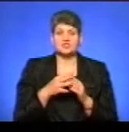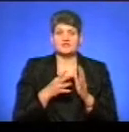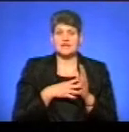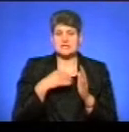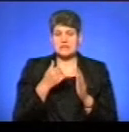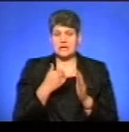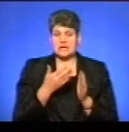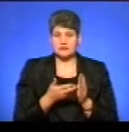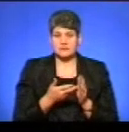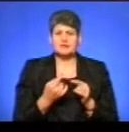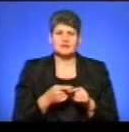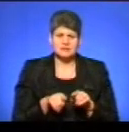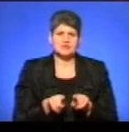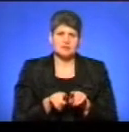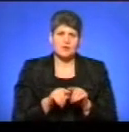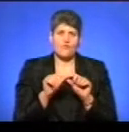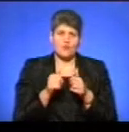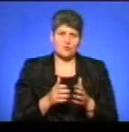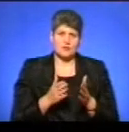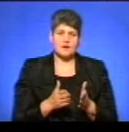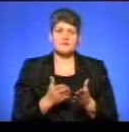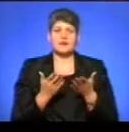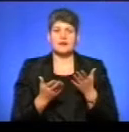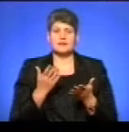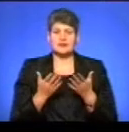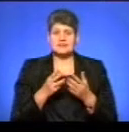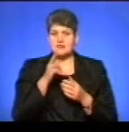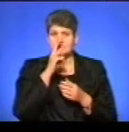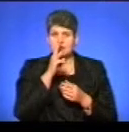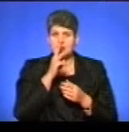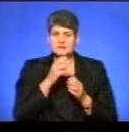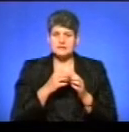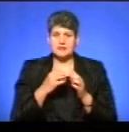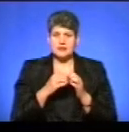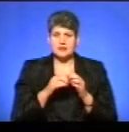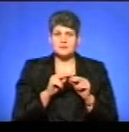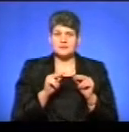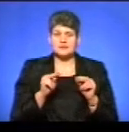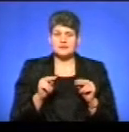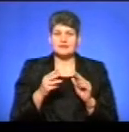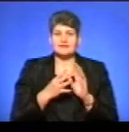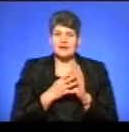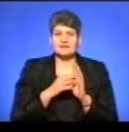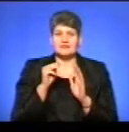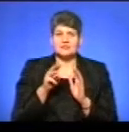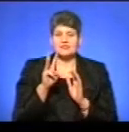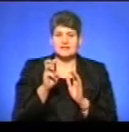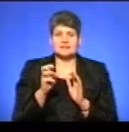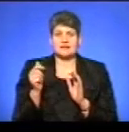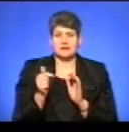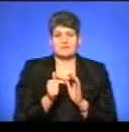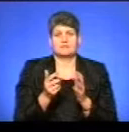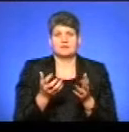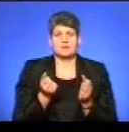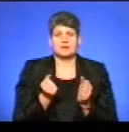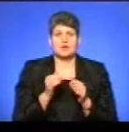значить, ця сама ж формула, але вже заробітна плата середнього педпрацівника – 9 тисяч 300 гривень бралося